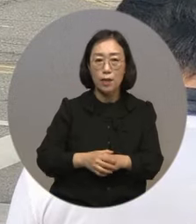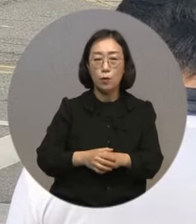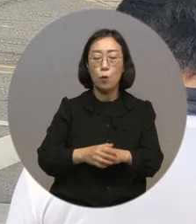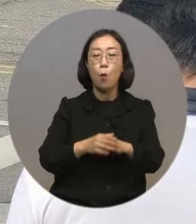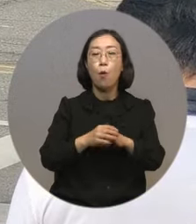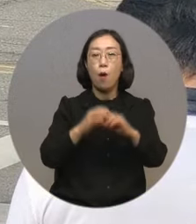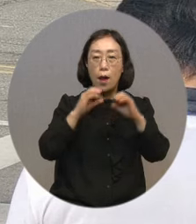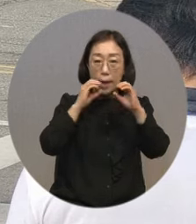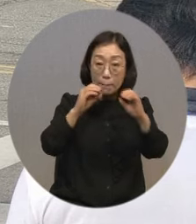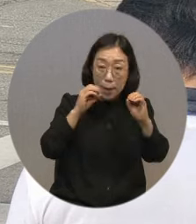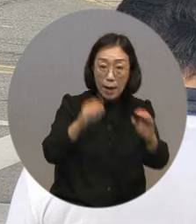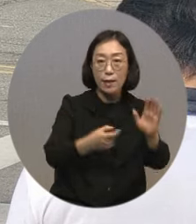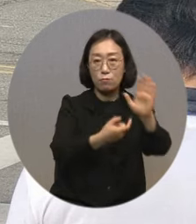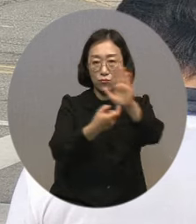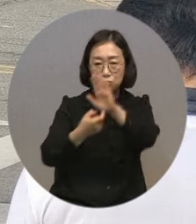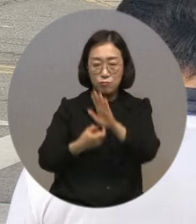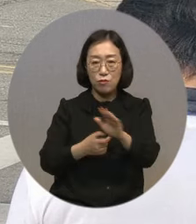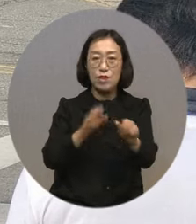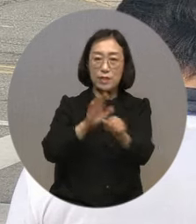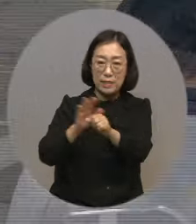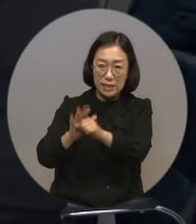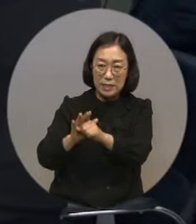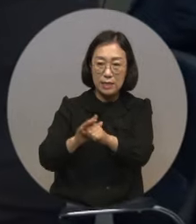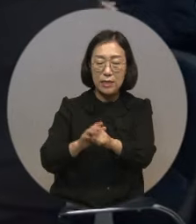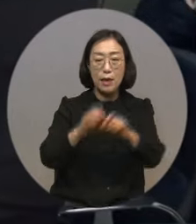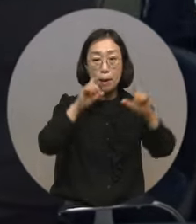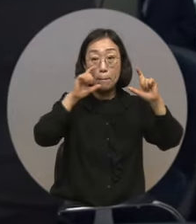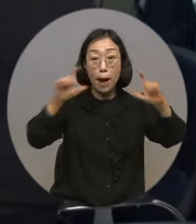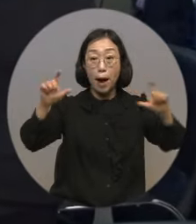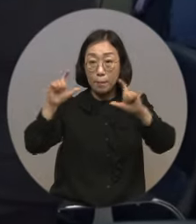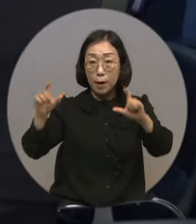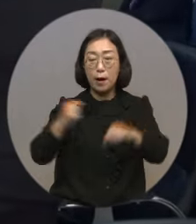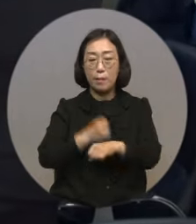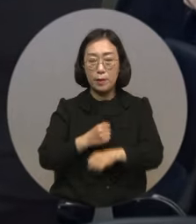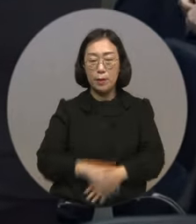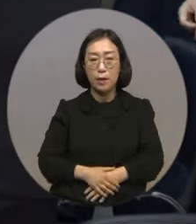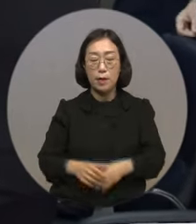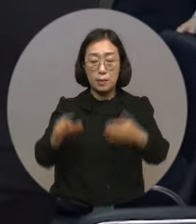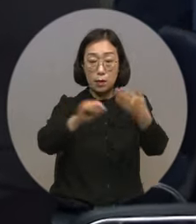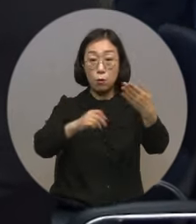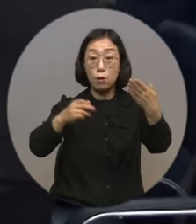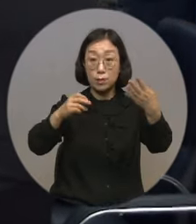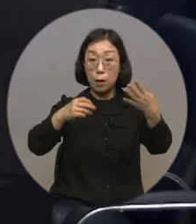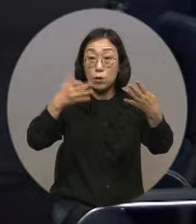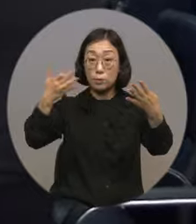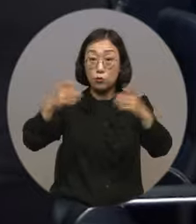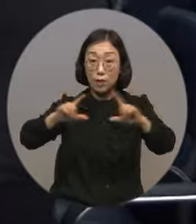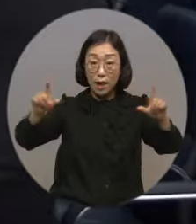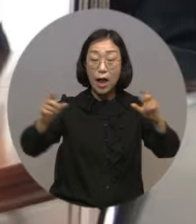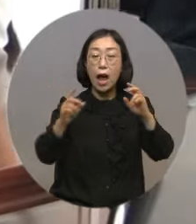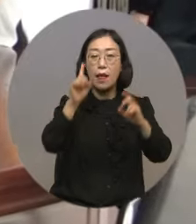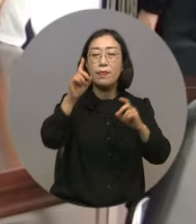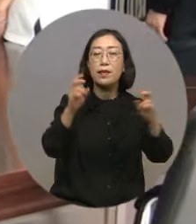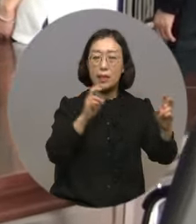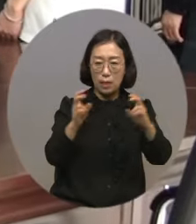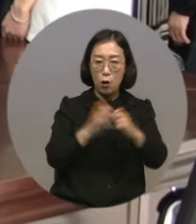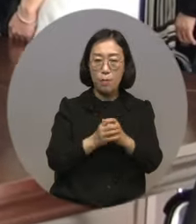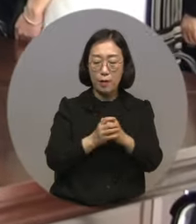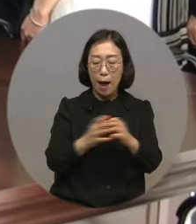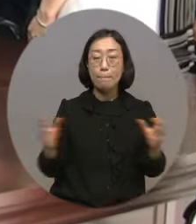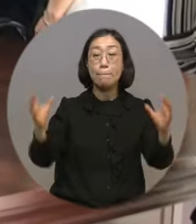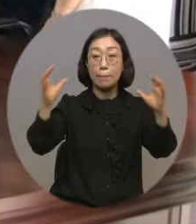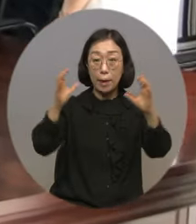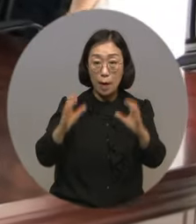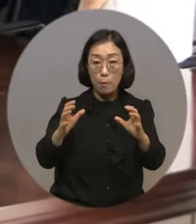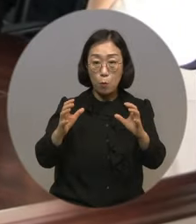후원, 지지선언 등의 방법으로 참여하고 있습니다. 지난 19일에는 한 기업이 직원들과 함께 하나된 마음으로 모여